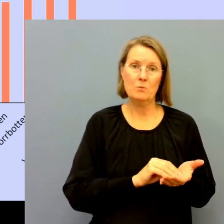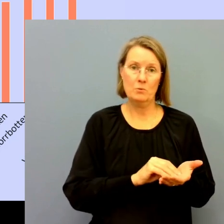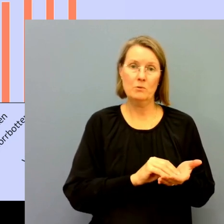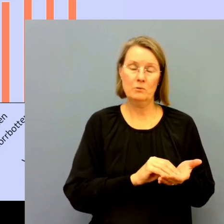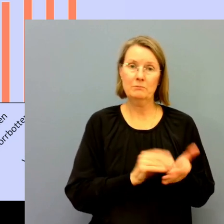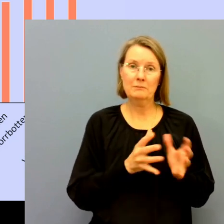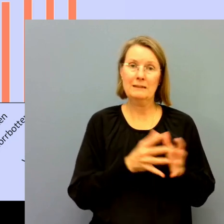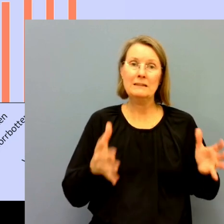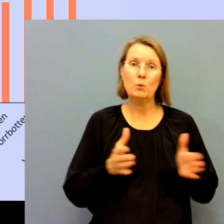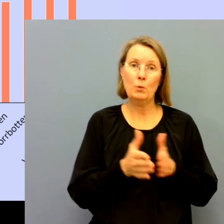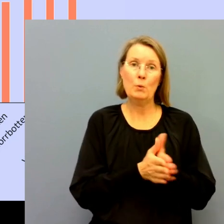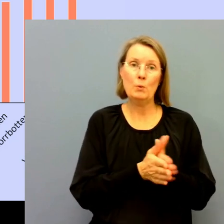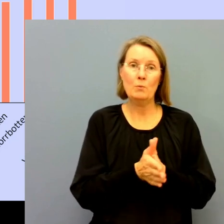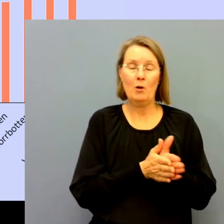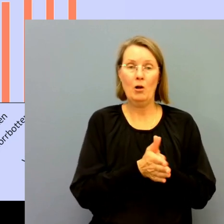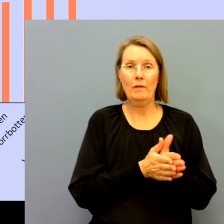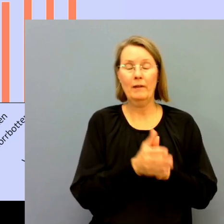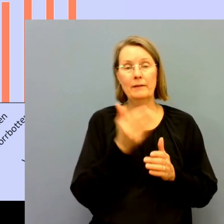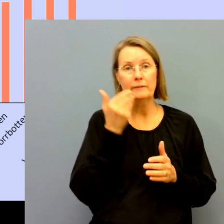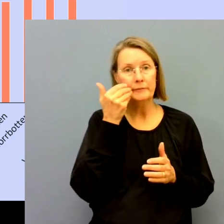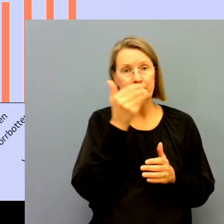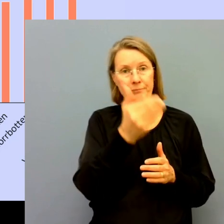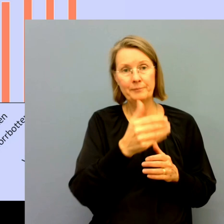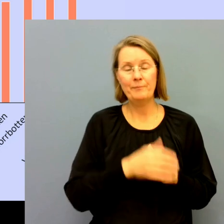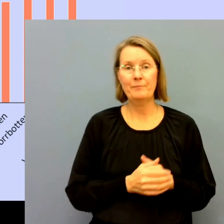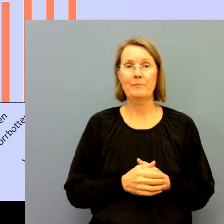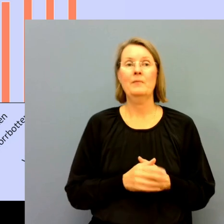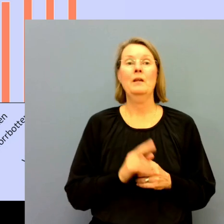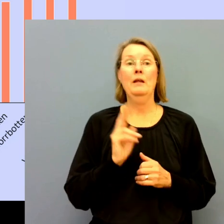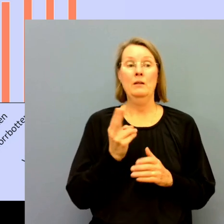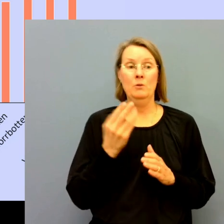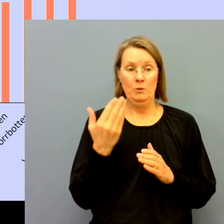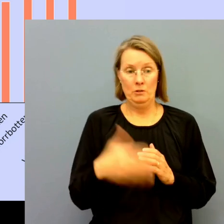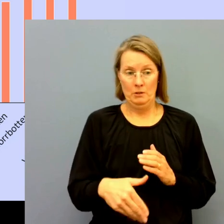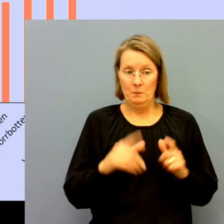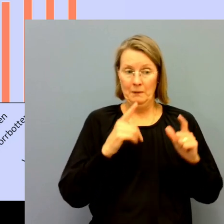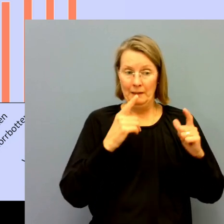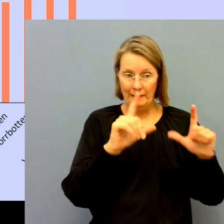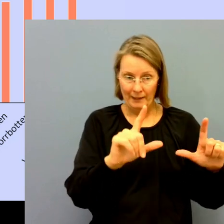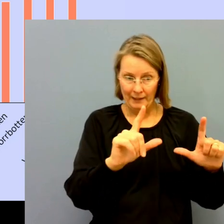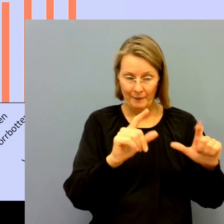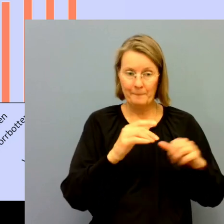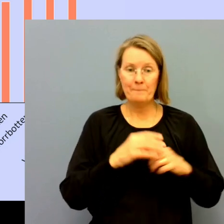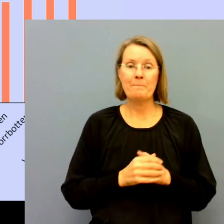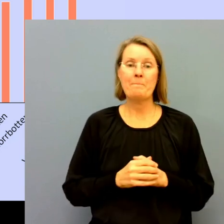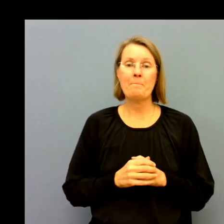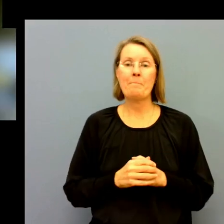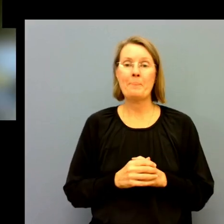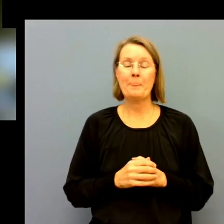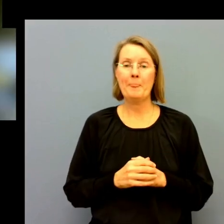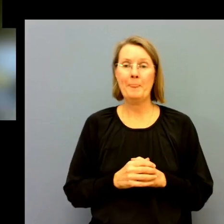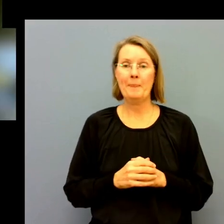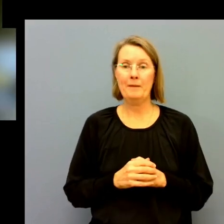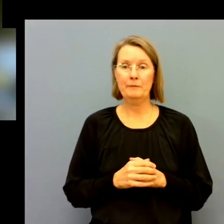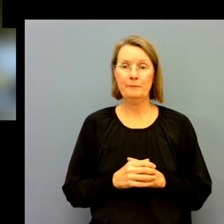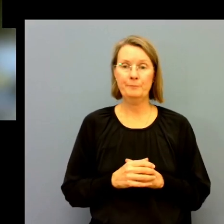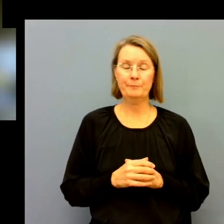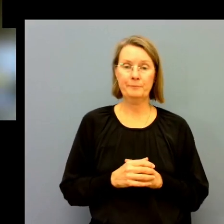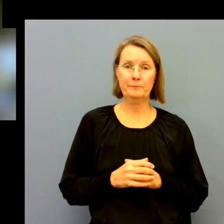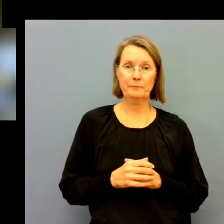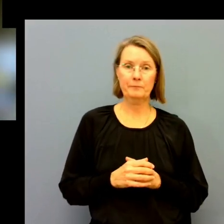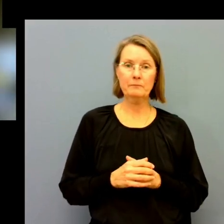en stor utmaning. Och nu så ska jag ta bort den här delningen. Så ska vi